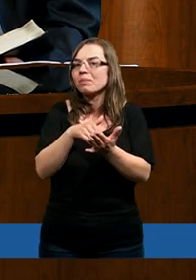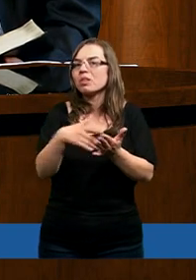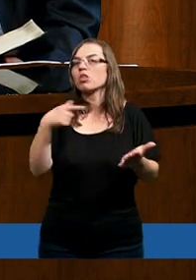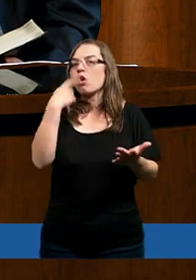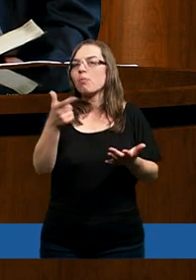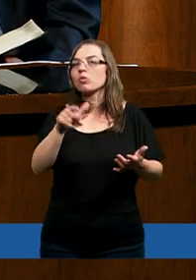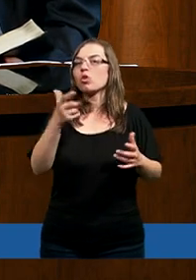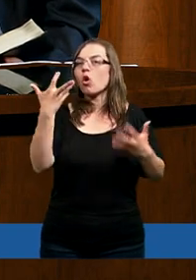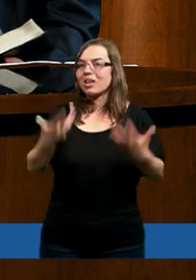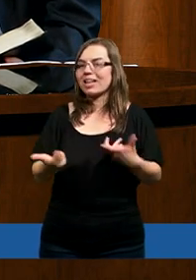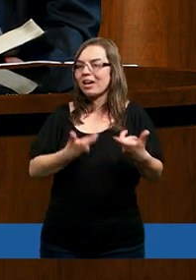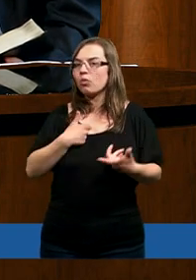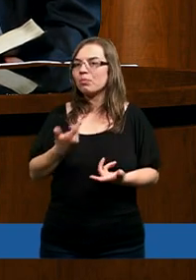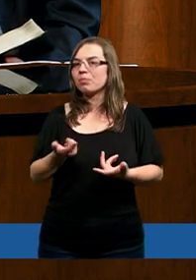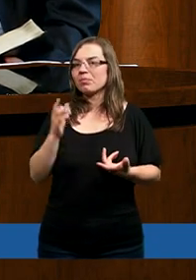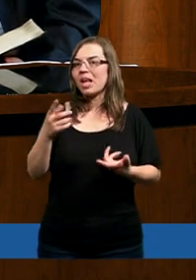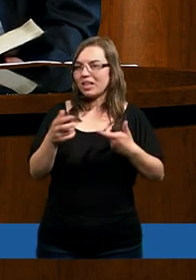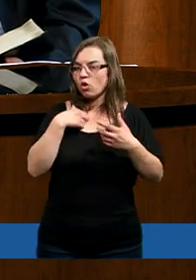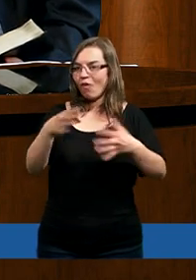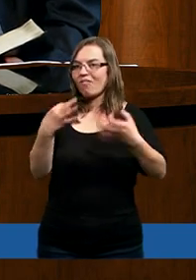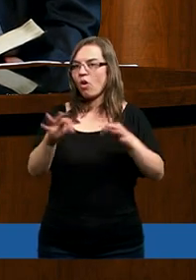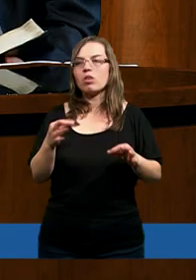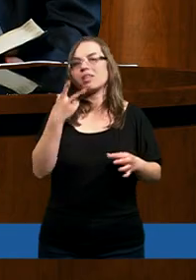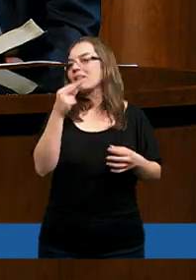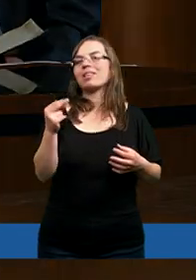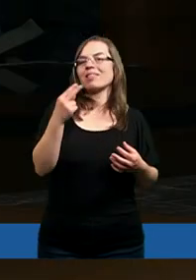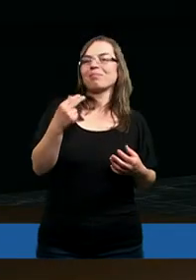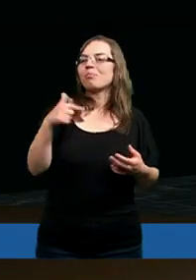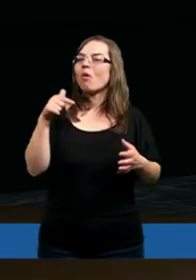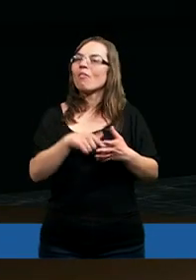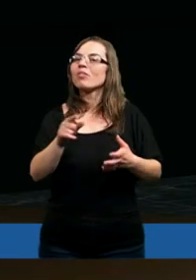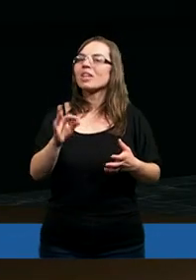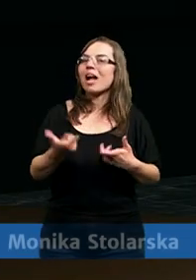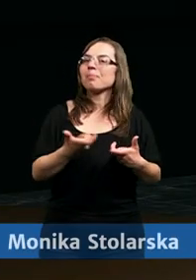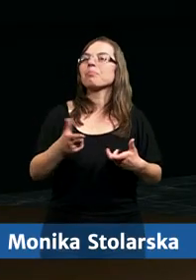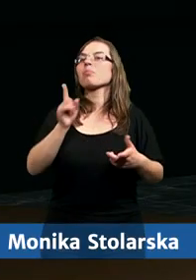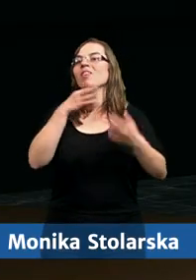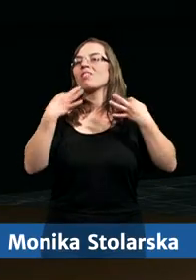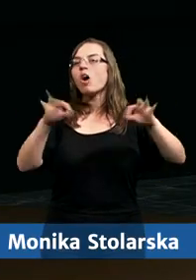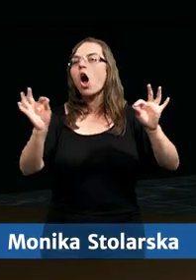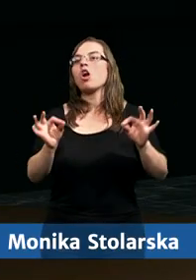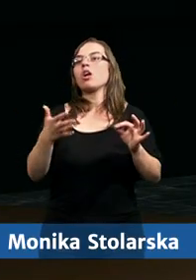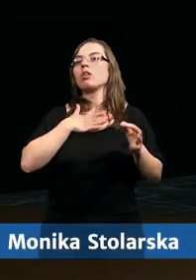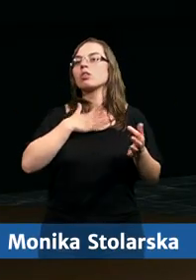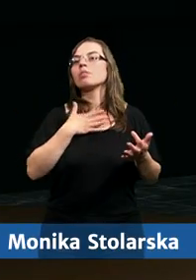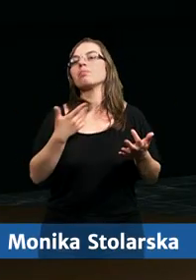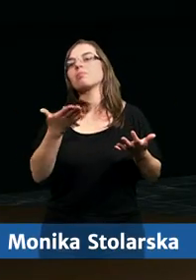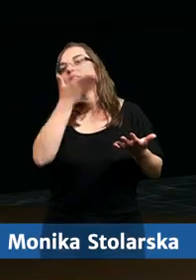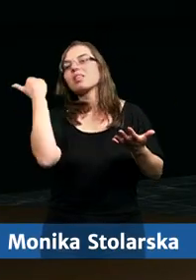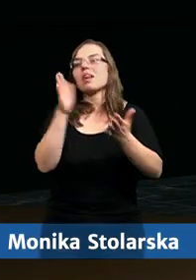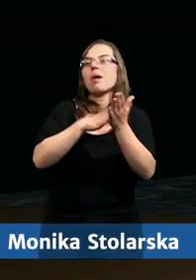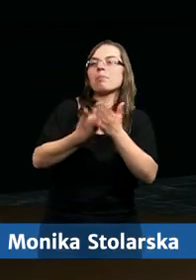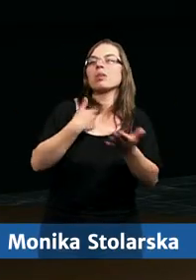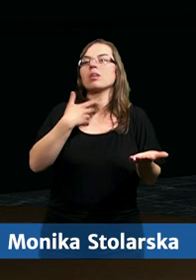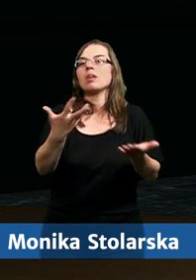co powiedziałem, że robię to, co chcę? Na tym polega wolność? Nie powinno się. Po prostu wolność Jezusa. No jeżeli na